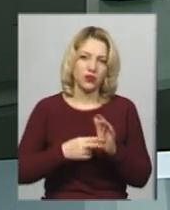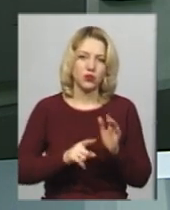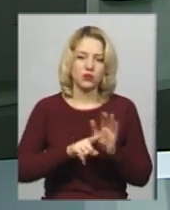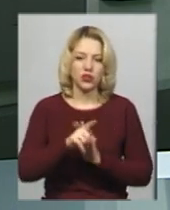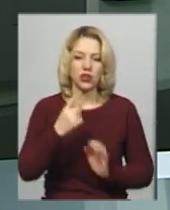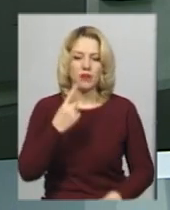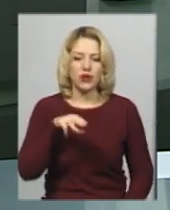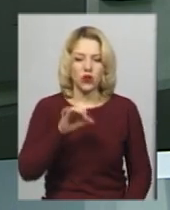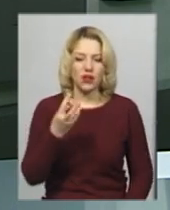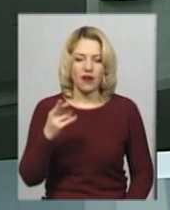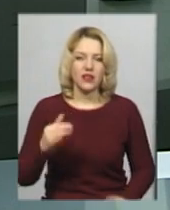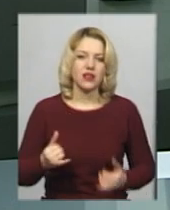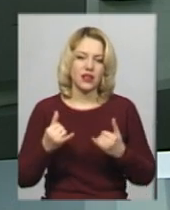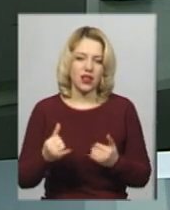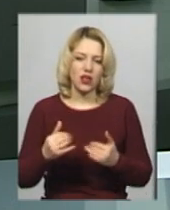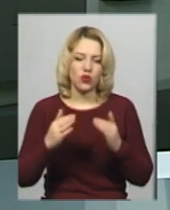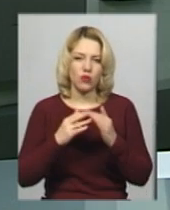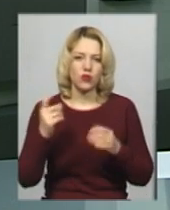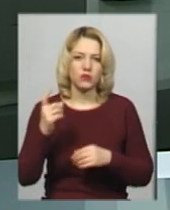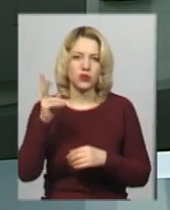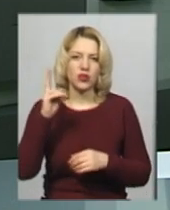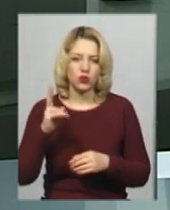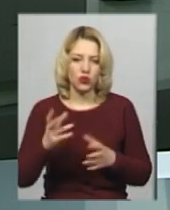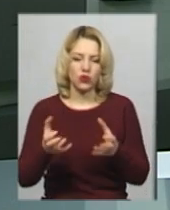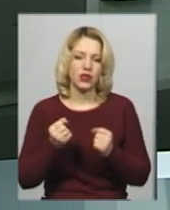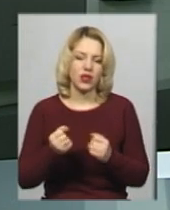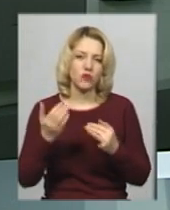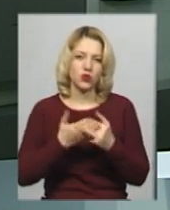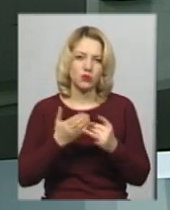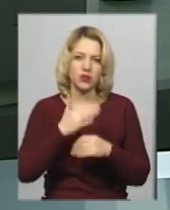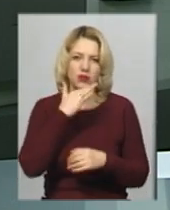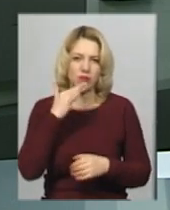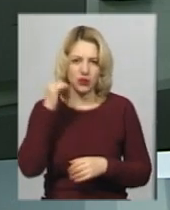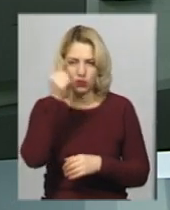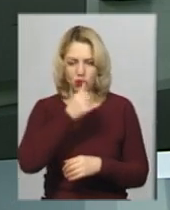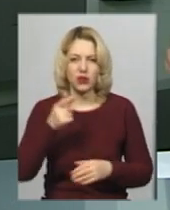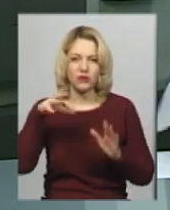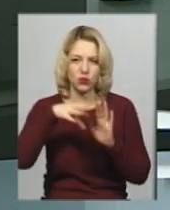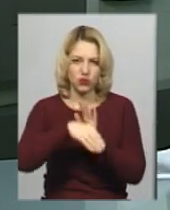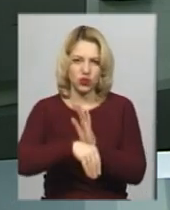домогосподарств, які отримують пільгу чи субсидію не один рік, у тому числі в літній період.